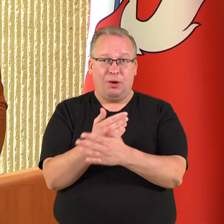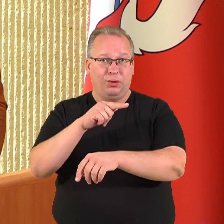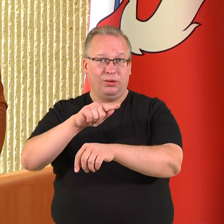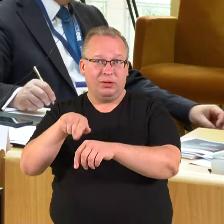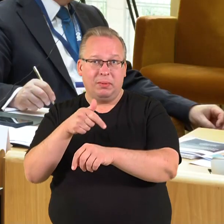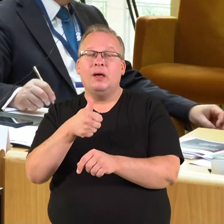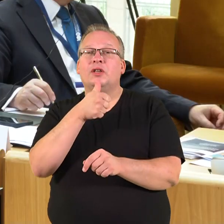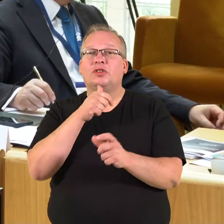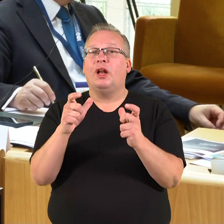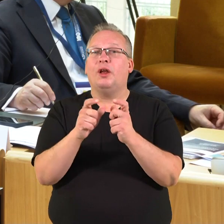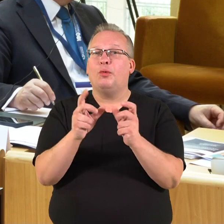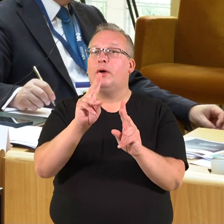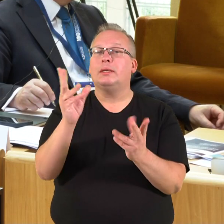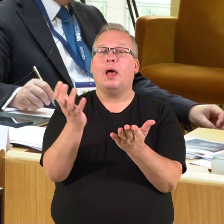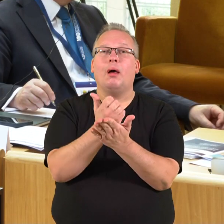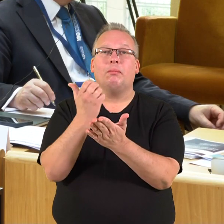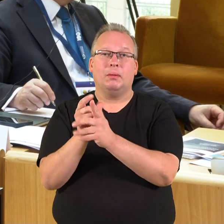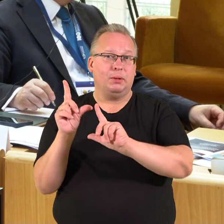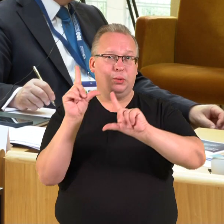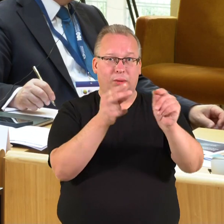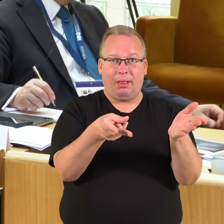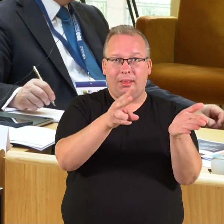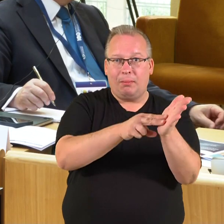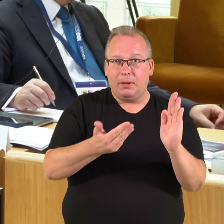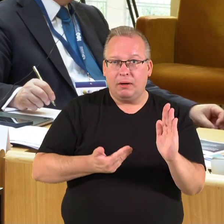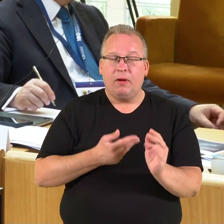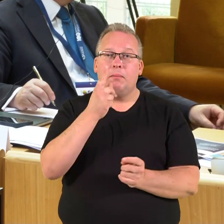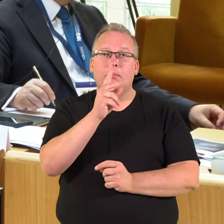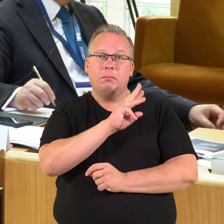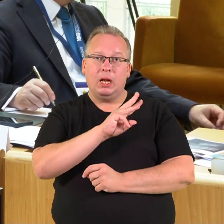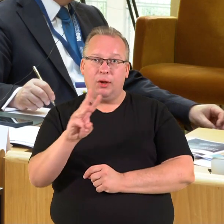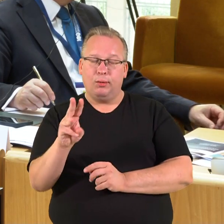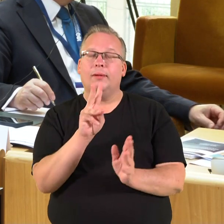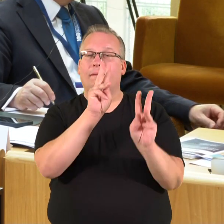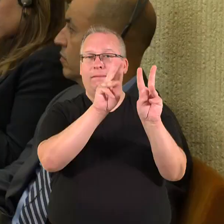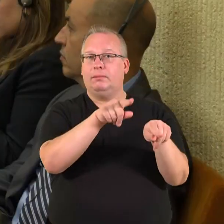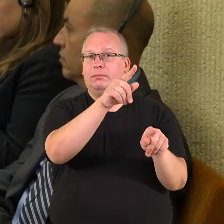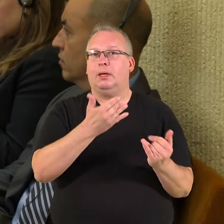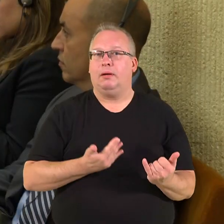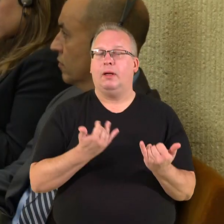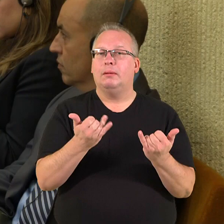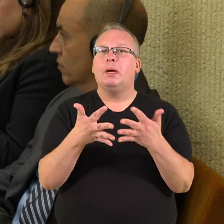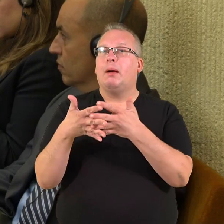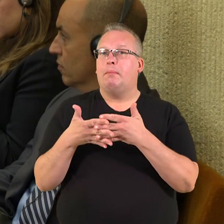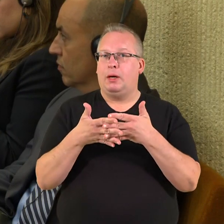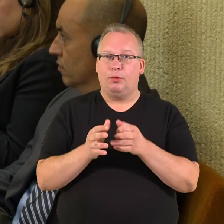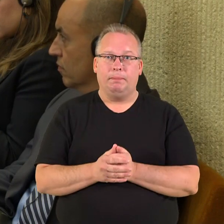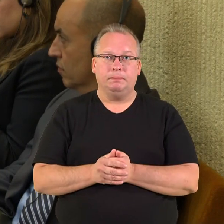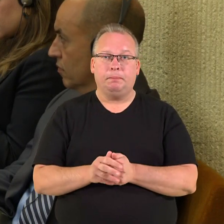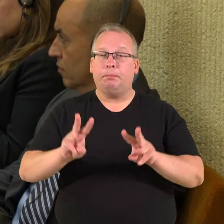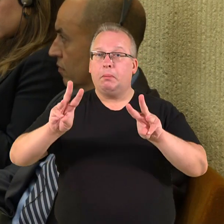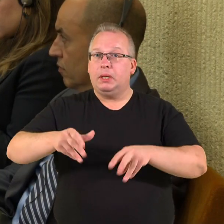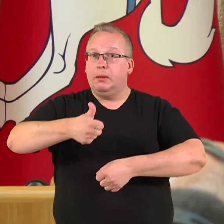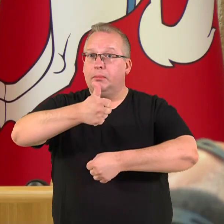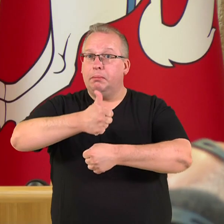žaliokortininkų šiandien mūsų jungia net milijonas lietuvių save laikančių taip pat ir amerikiečiais. Ministrė pirmininkė